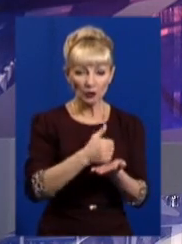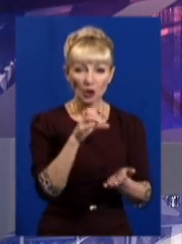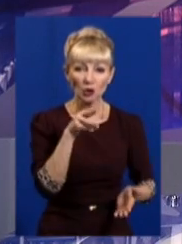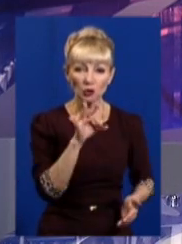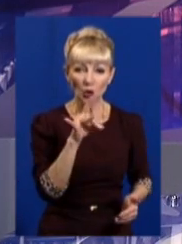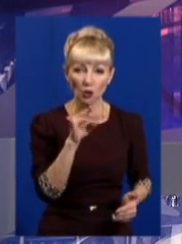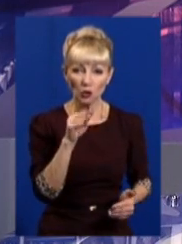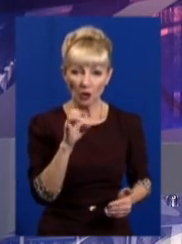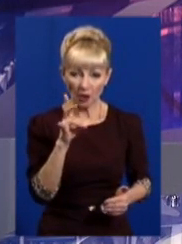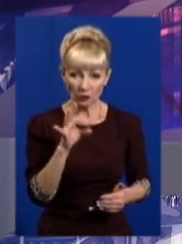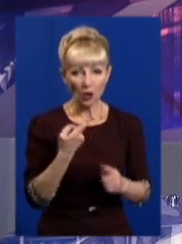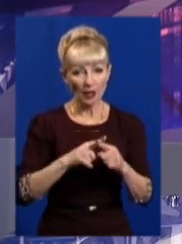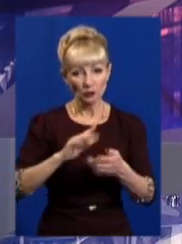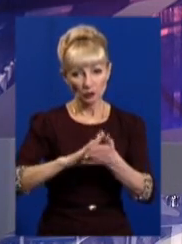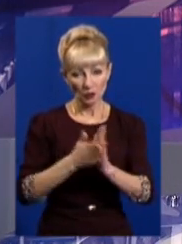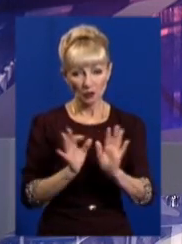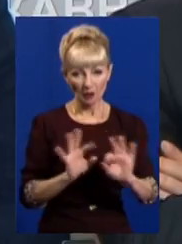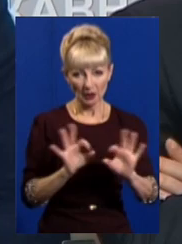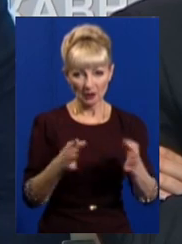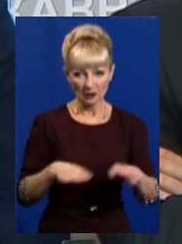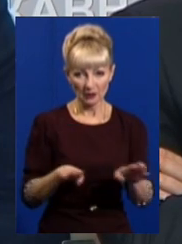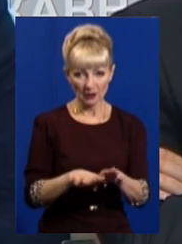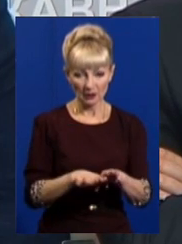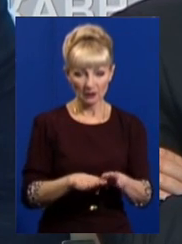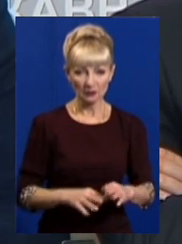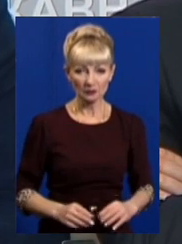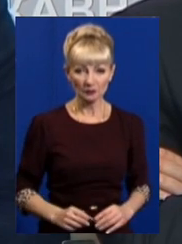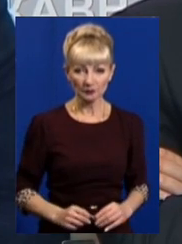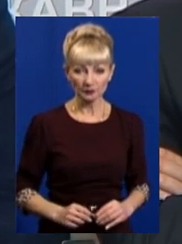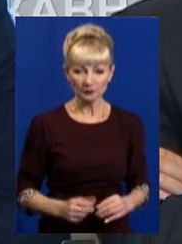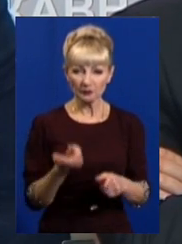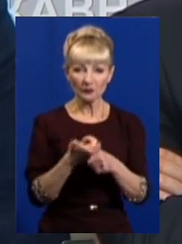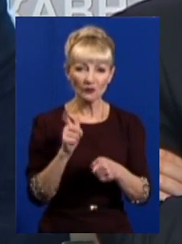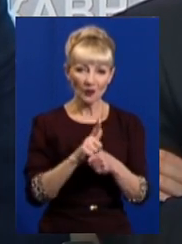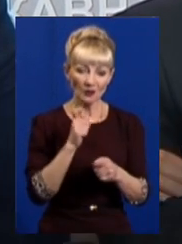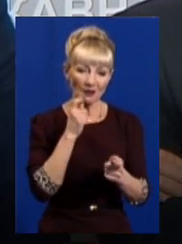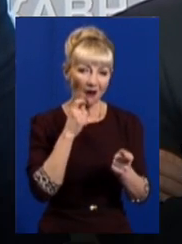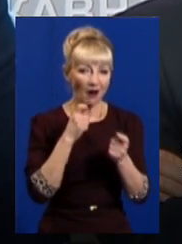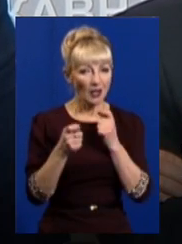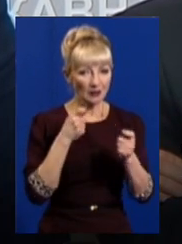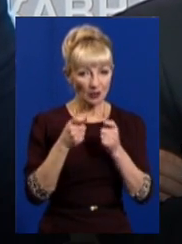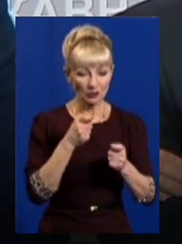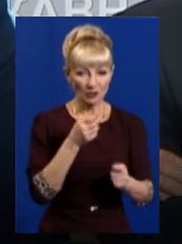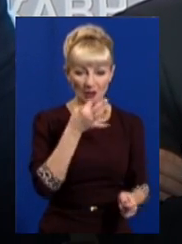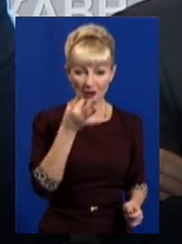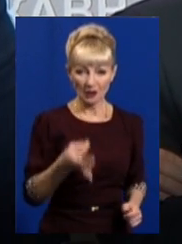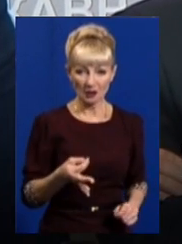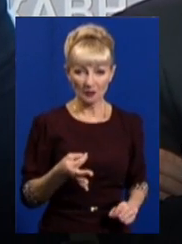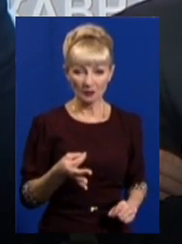Стороженко цю ситуацію прокоментував так. Дуже обережно скажу, що